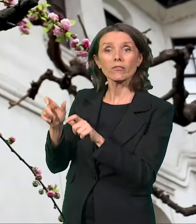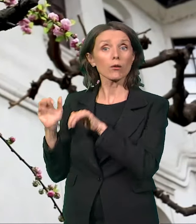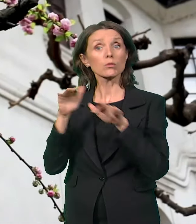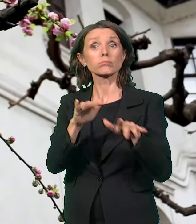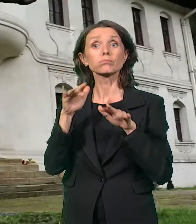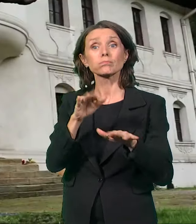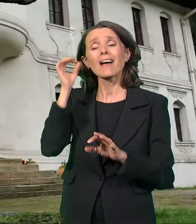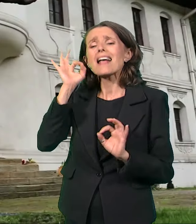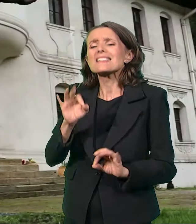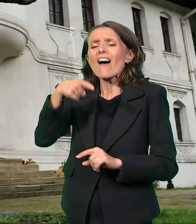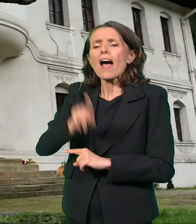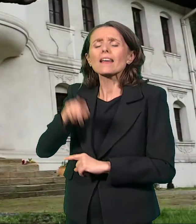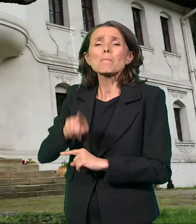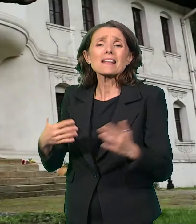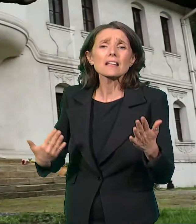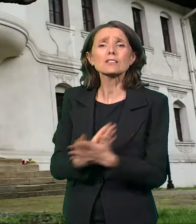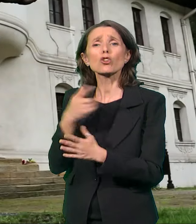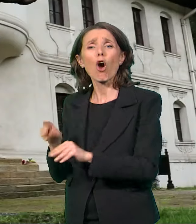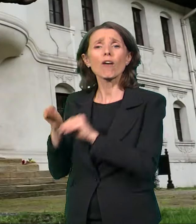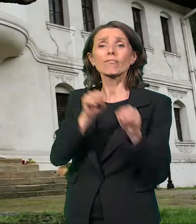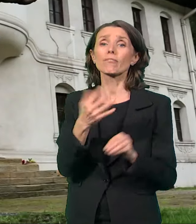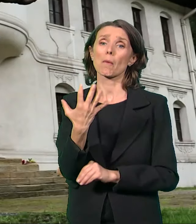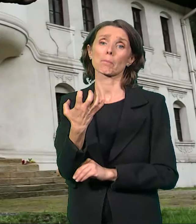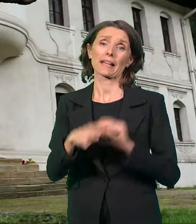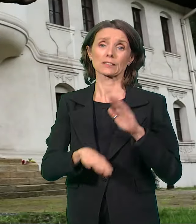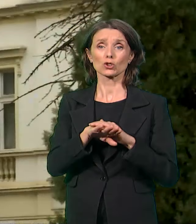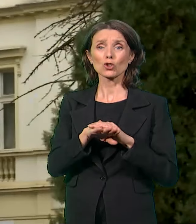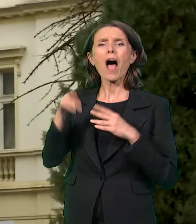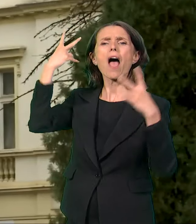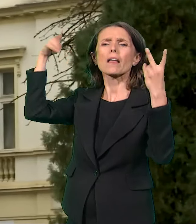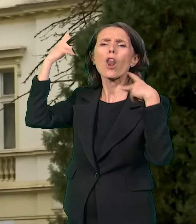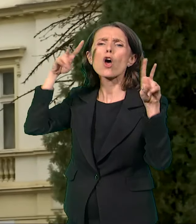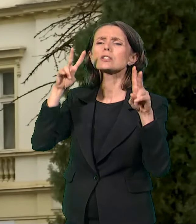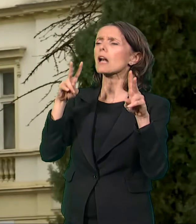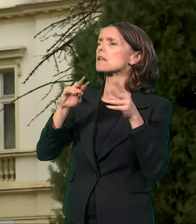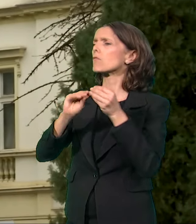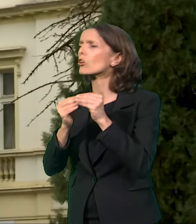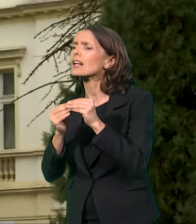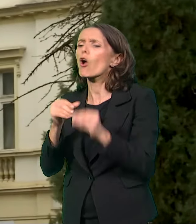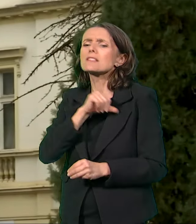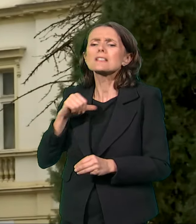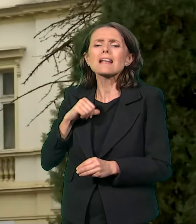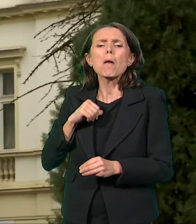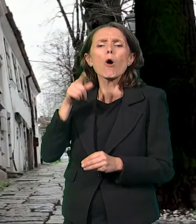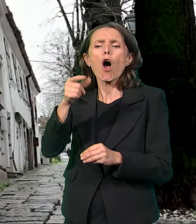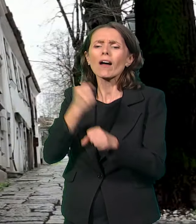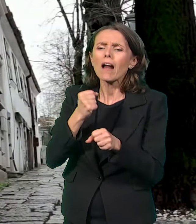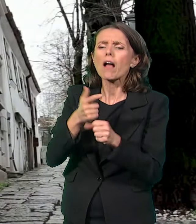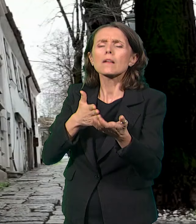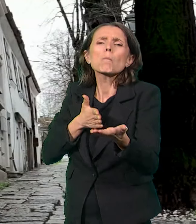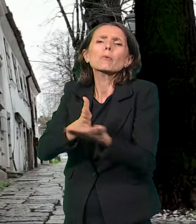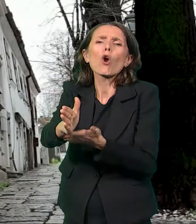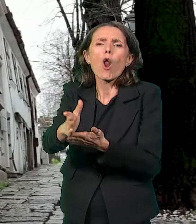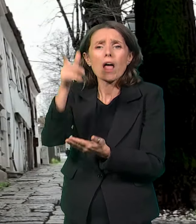svakog meseca bilo do 500, a onih iz inostranstva koji su prolazili kroz Beograd bilo je više od 2000.